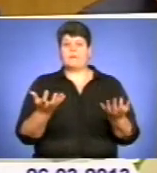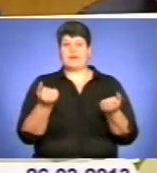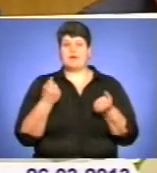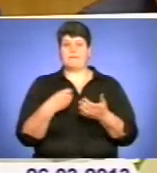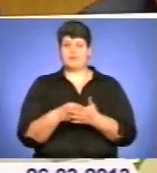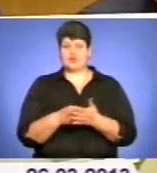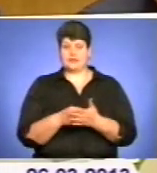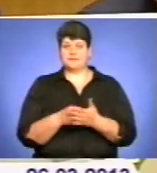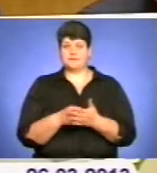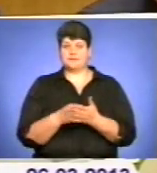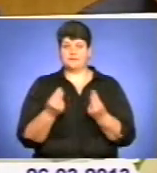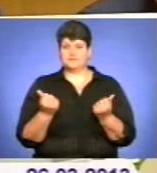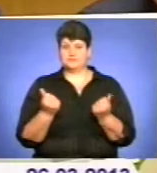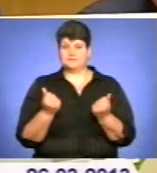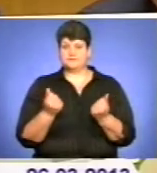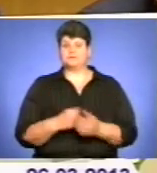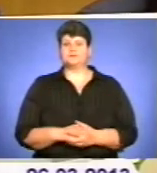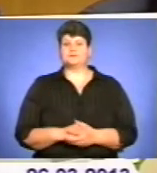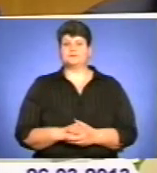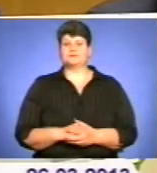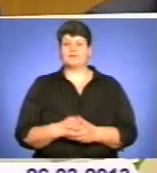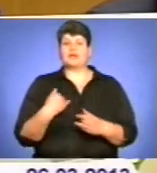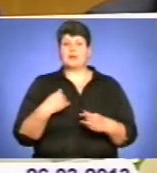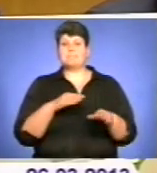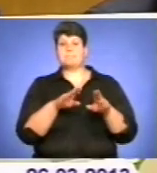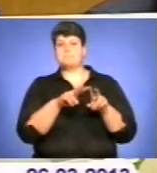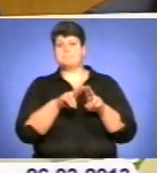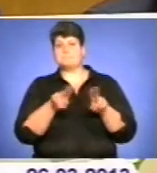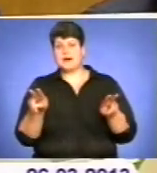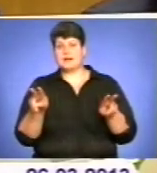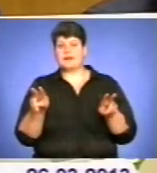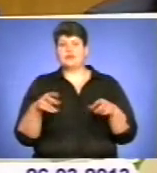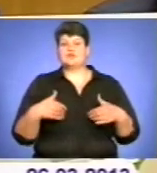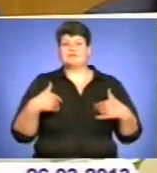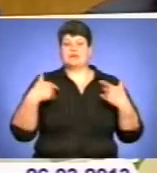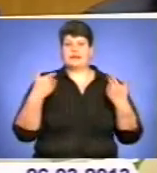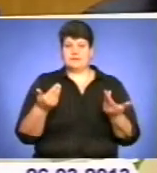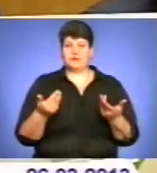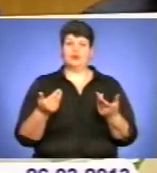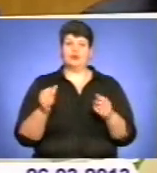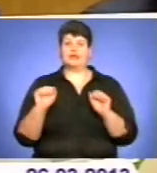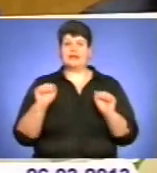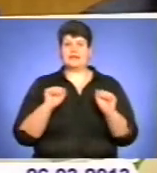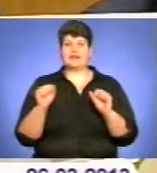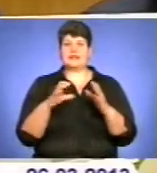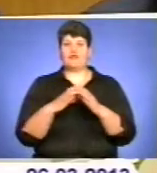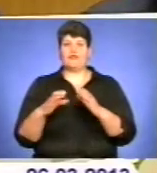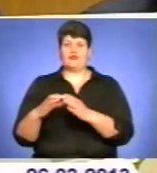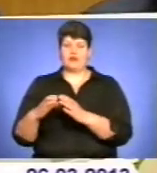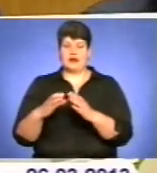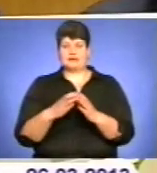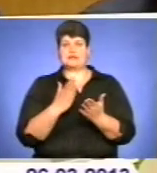і паралельно звертаюся до керівників фракцій, які мають